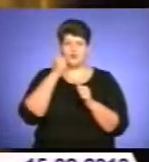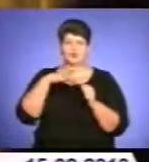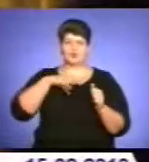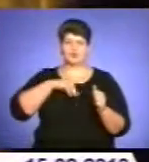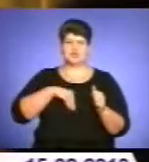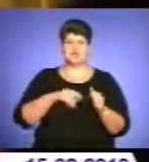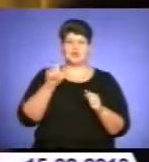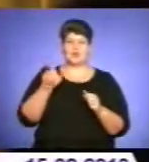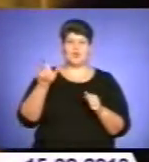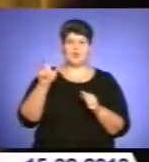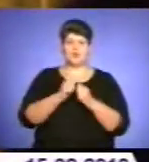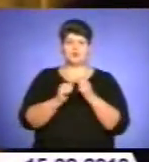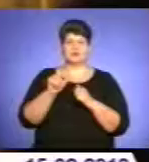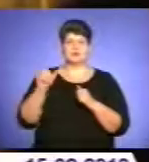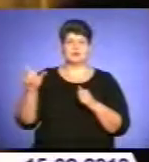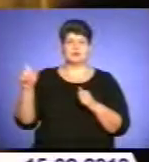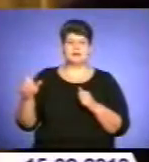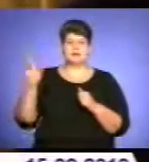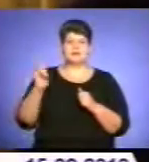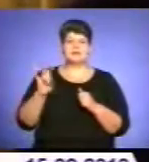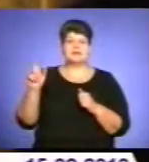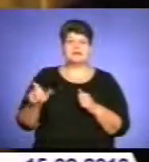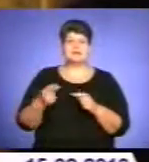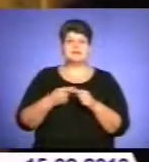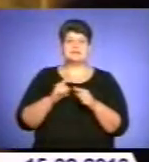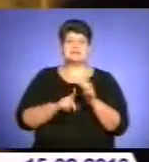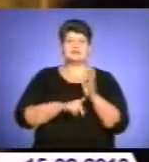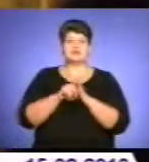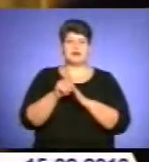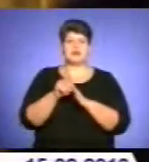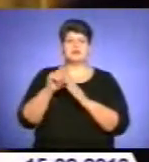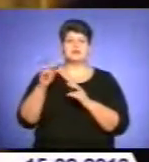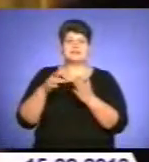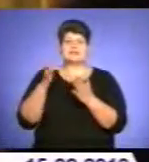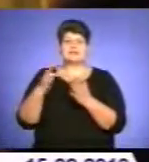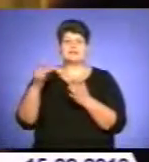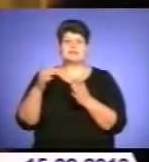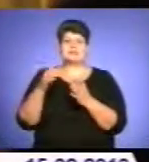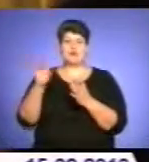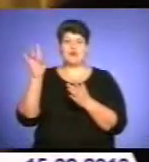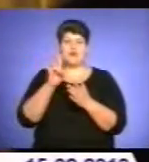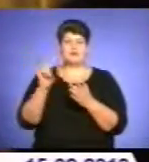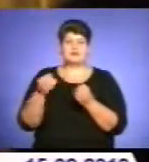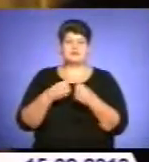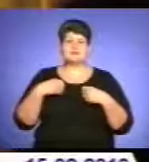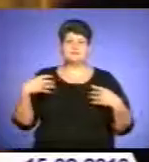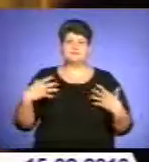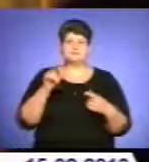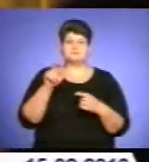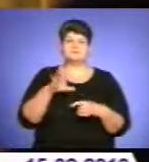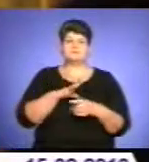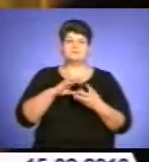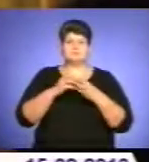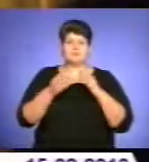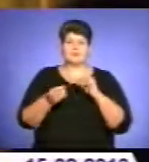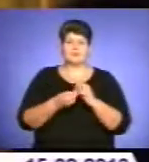християнина, коли заново починається цикл і церковних свят, і відродження духовного. І люди, в яких беликий життєві